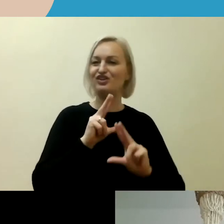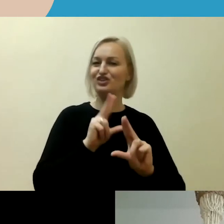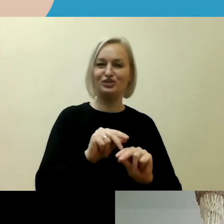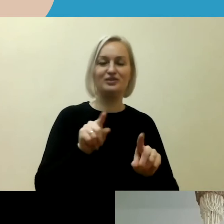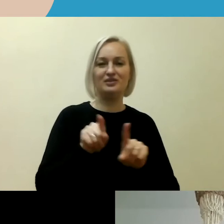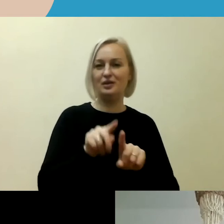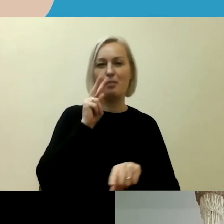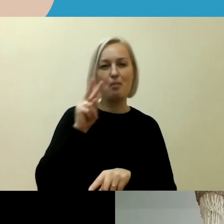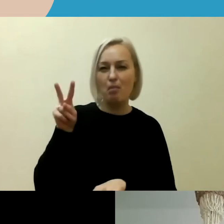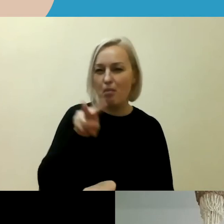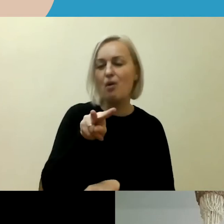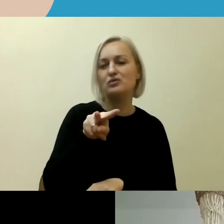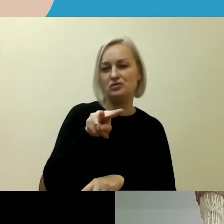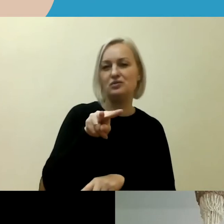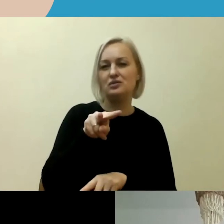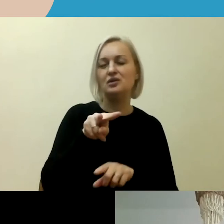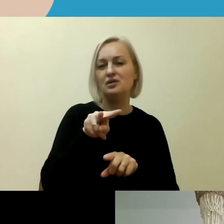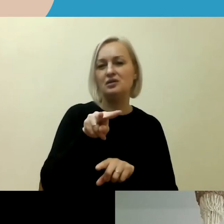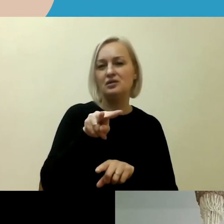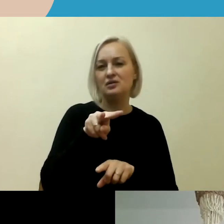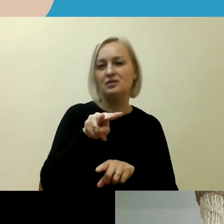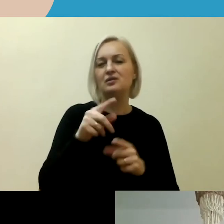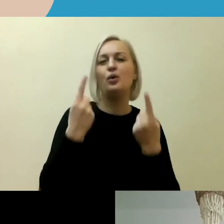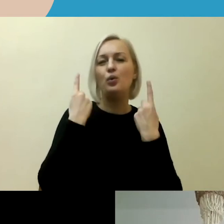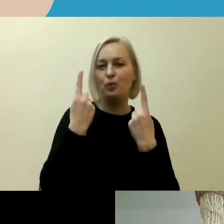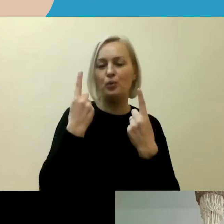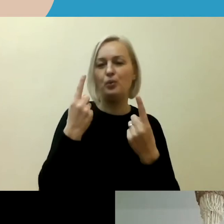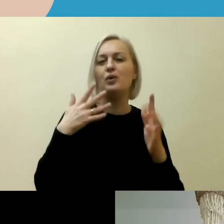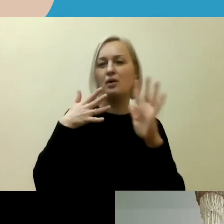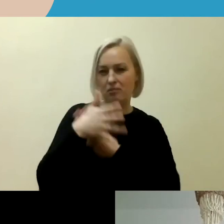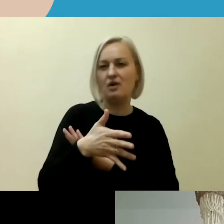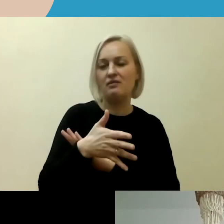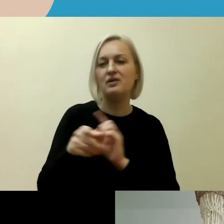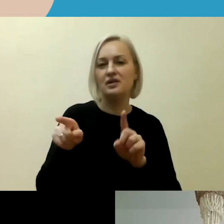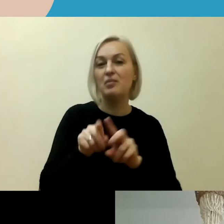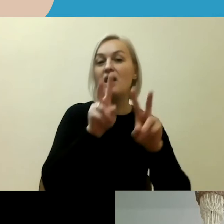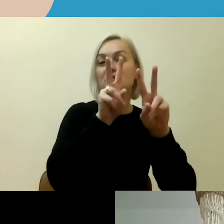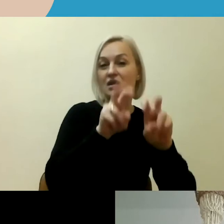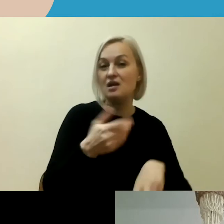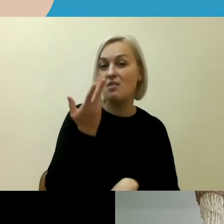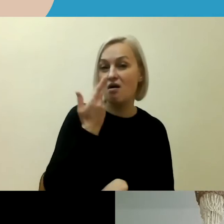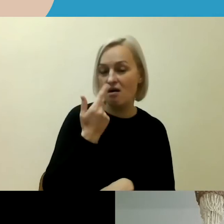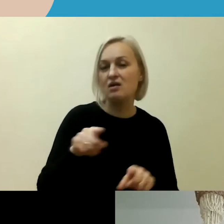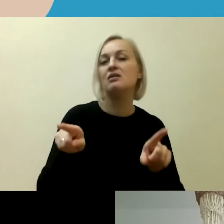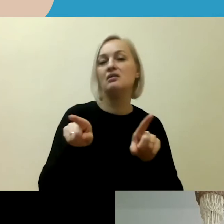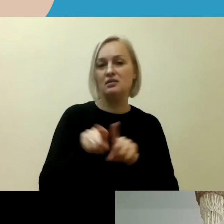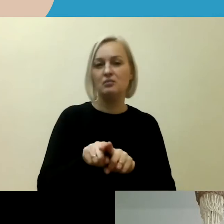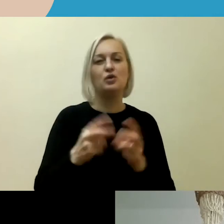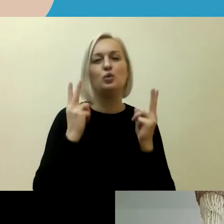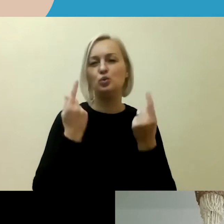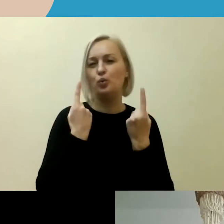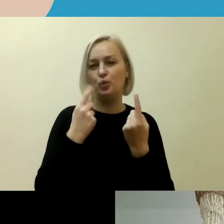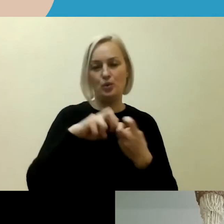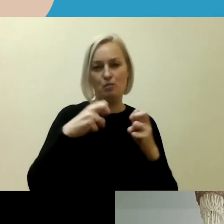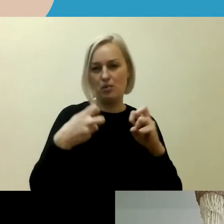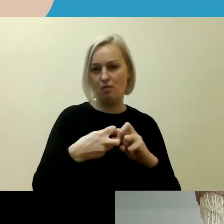bent jų į LGBT bendruomenės asmenys daro didžiulį poveikį, kaip yra atliekamas tyrimas. Ir čia yra didžiulio problema. Ir tas pats atsiskleidė